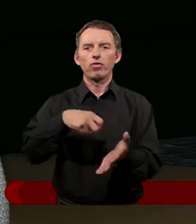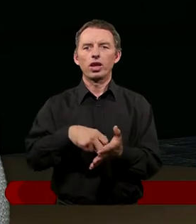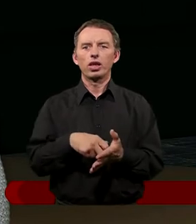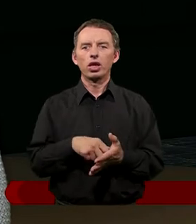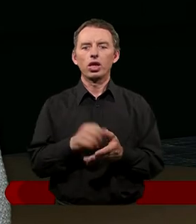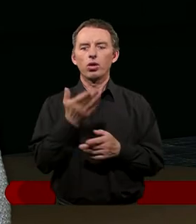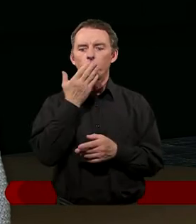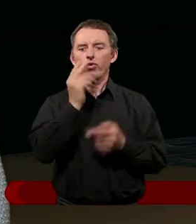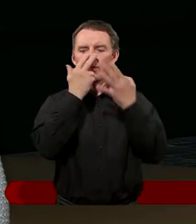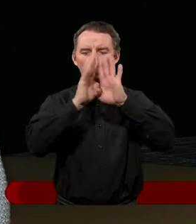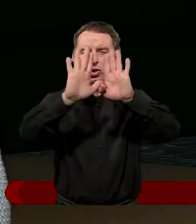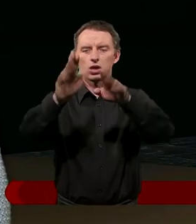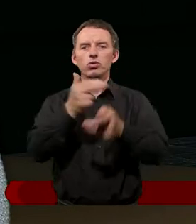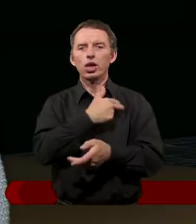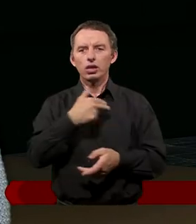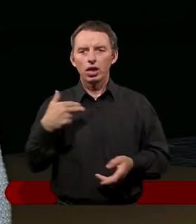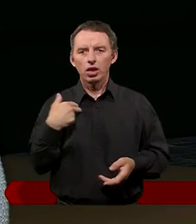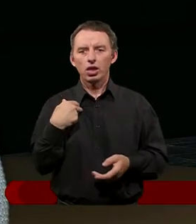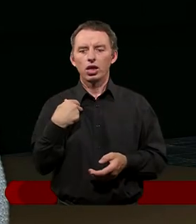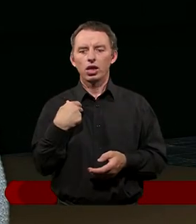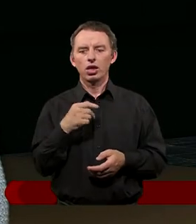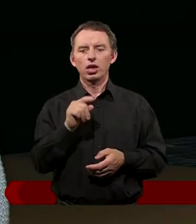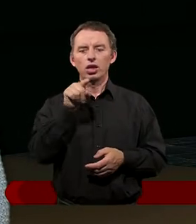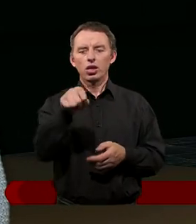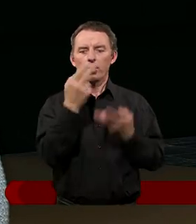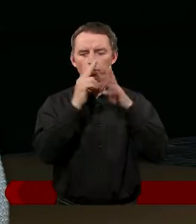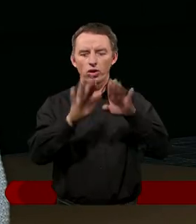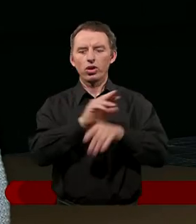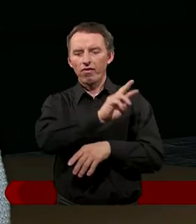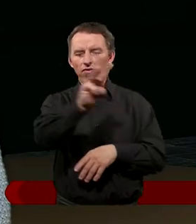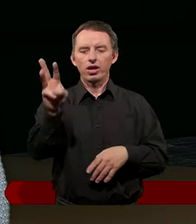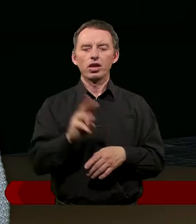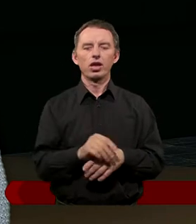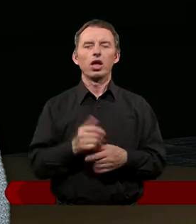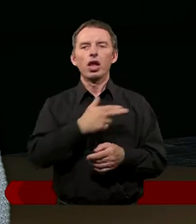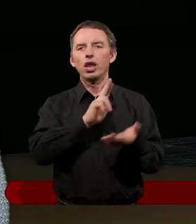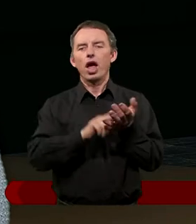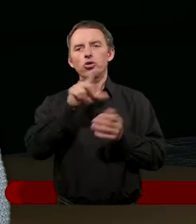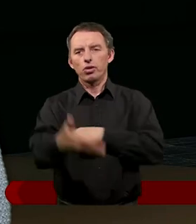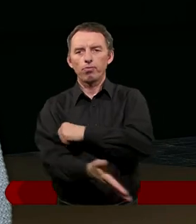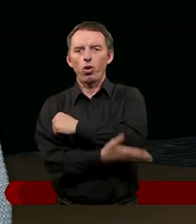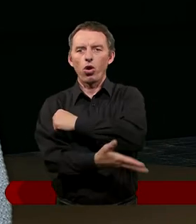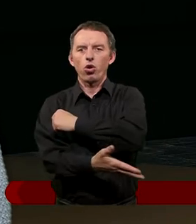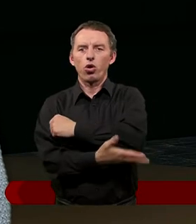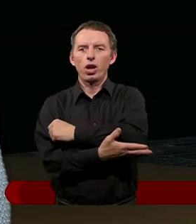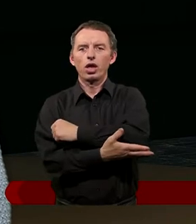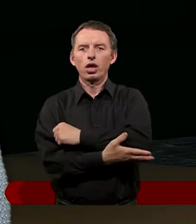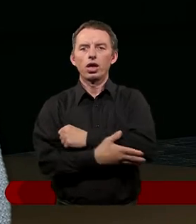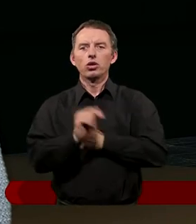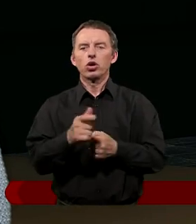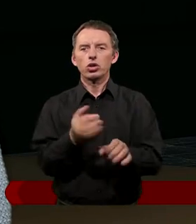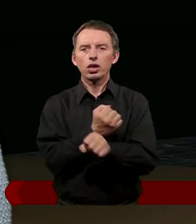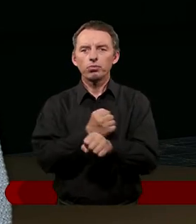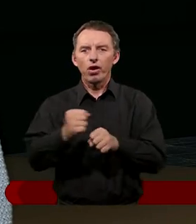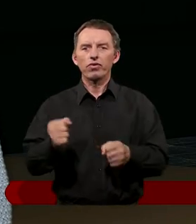mówi, pokazuje wam Królestwo Boże, pokazuje wam na czym ono polega, chce wam dać zbawienie,